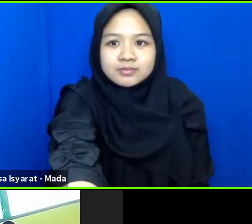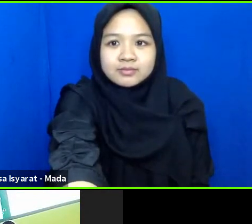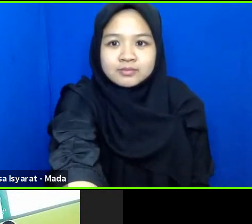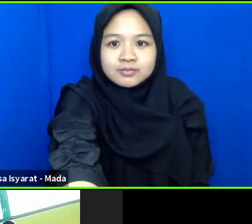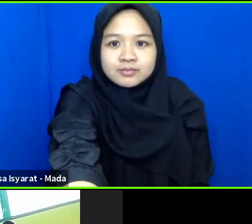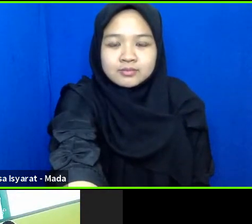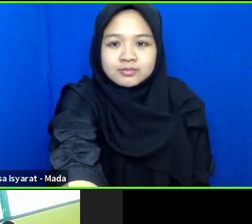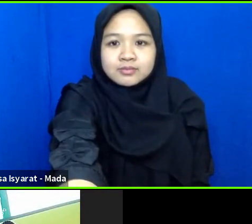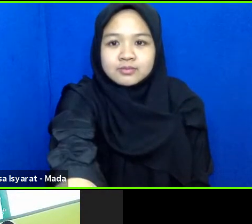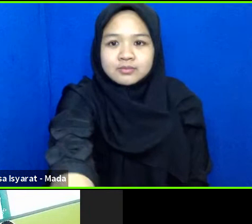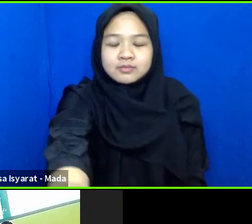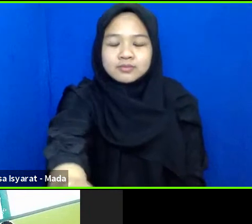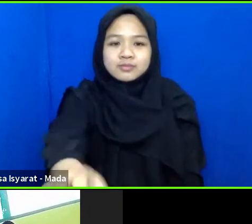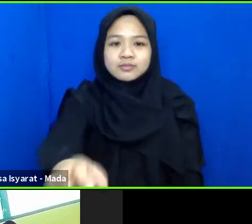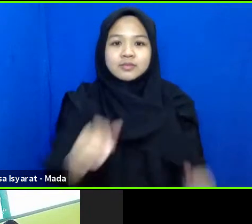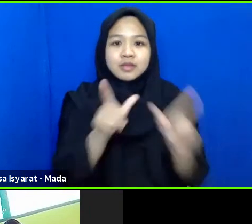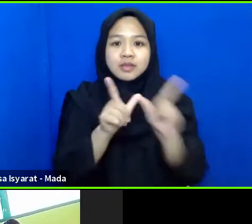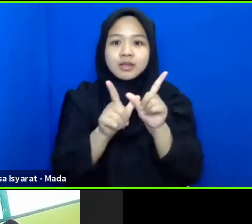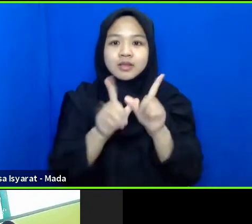Mbak Widow